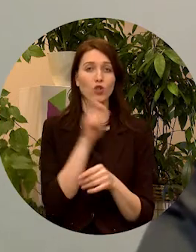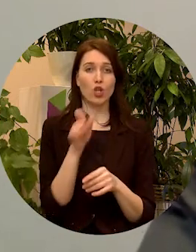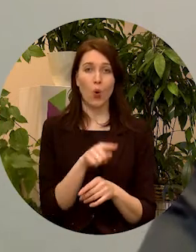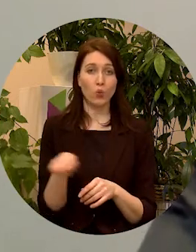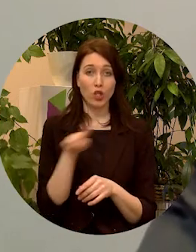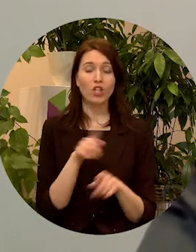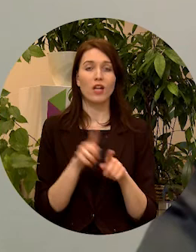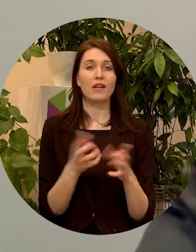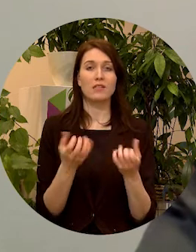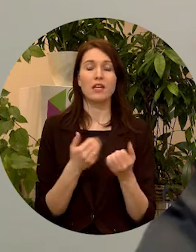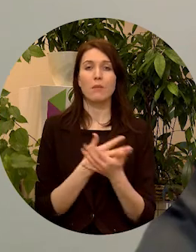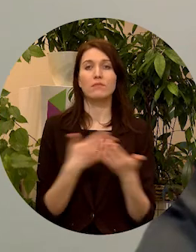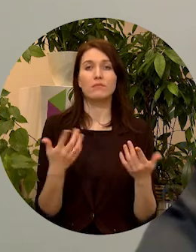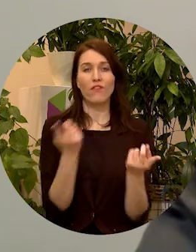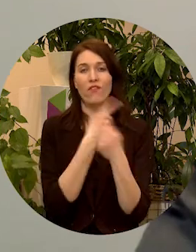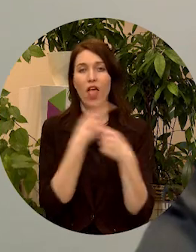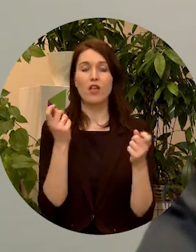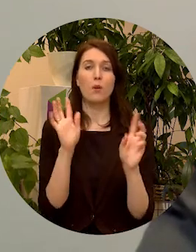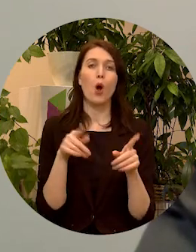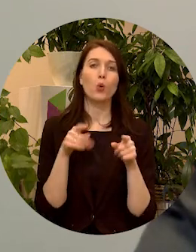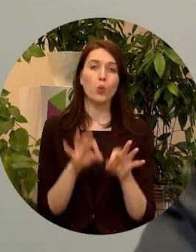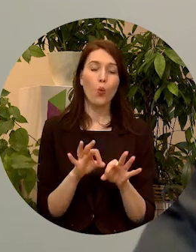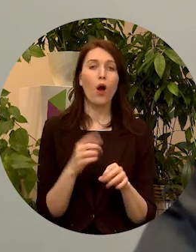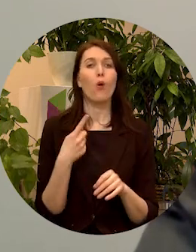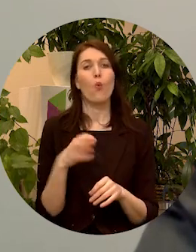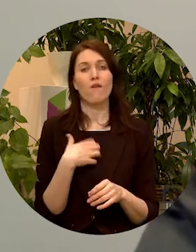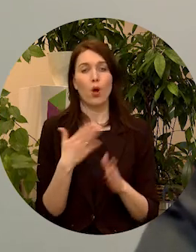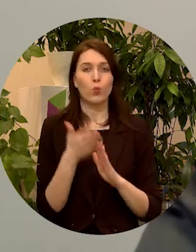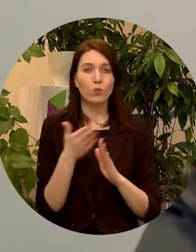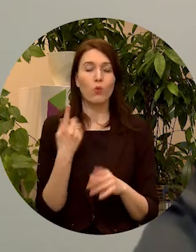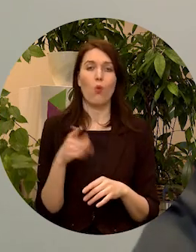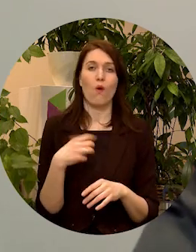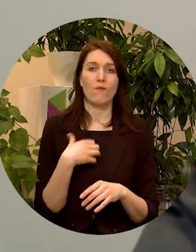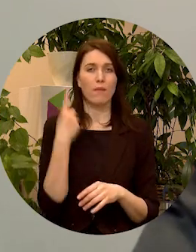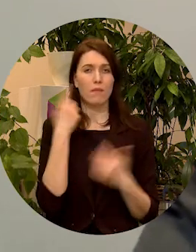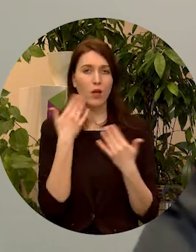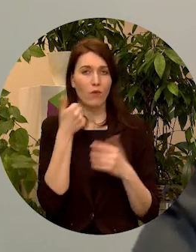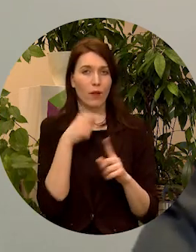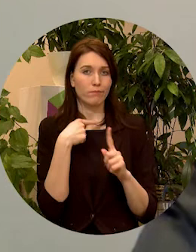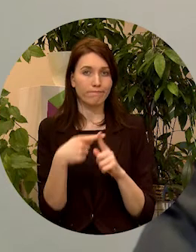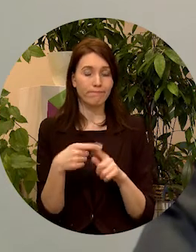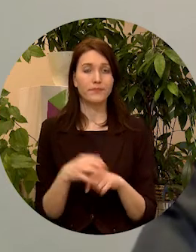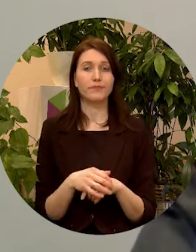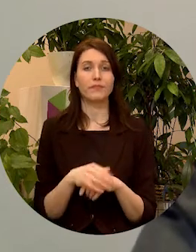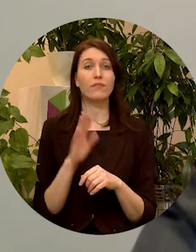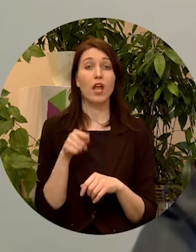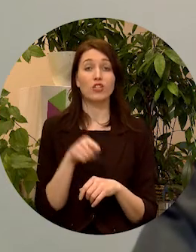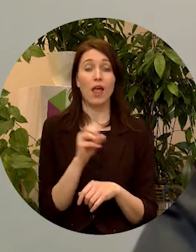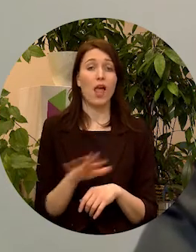saņēmām daudz vēstījums par to, pie kā būtu jāstrādā, par ko jādomā. Un lai šī